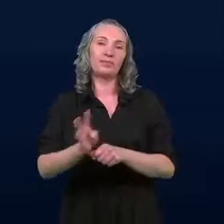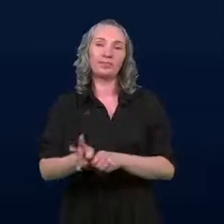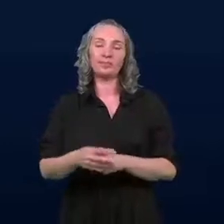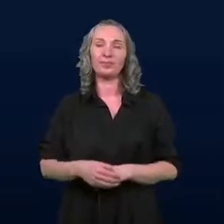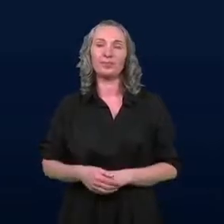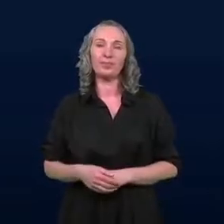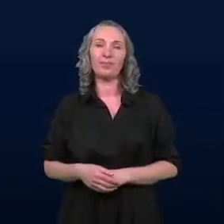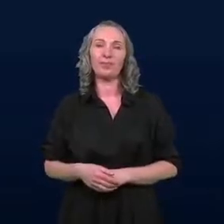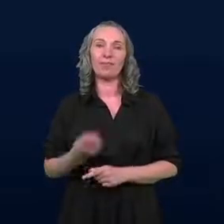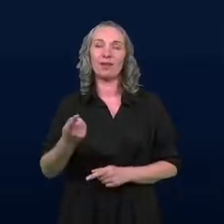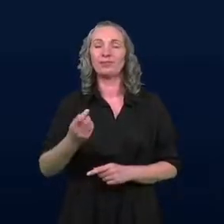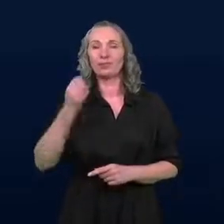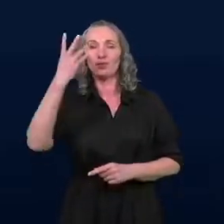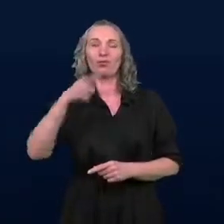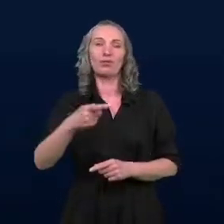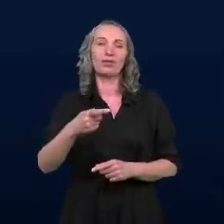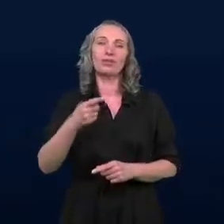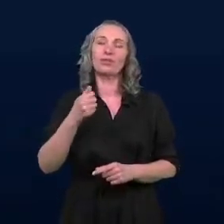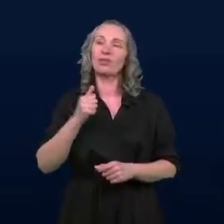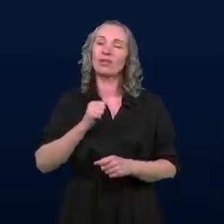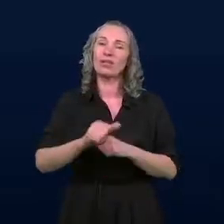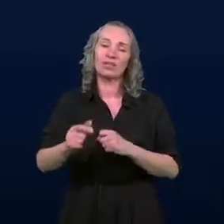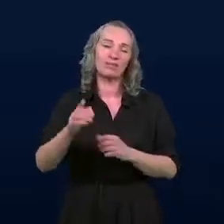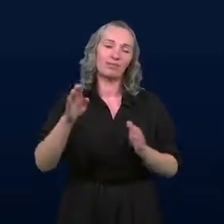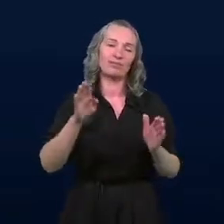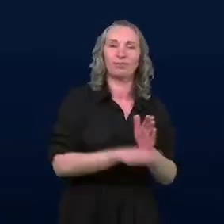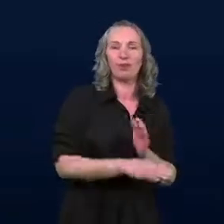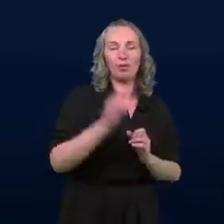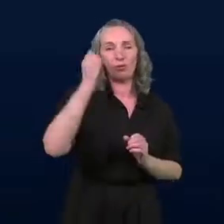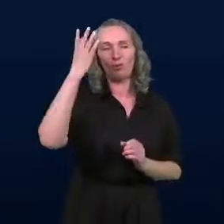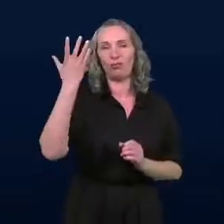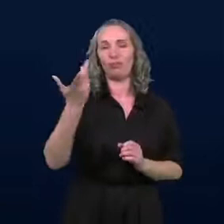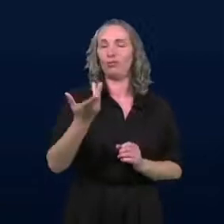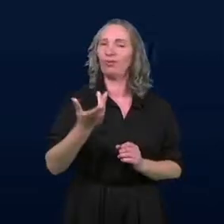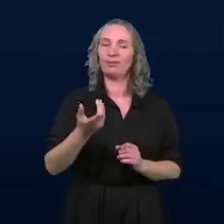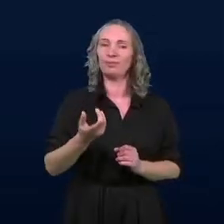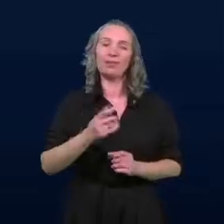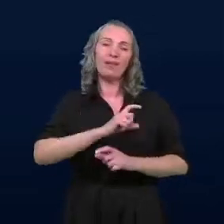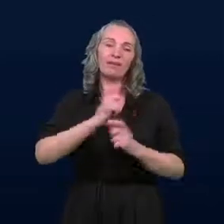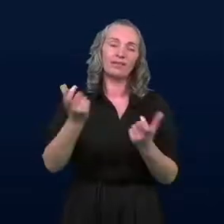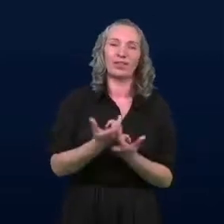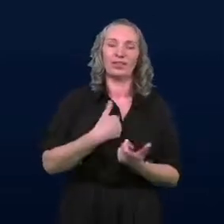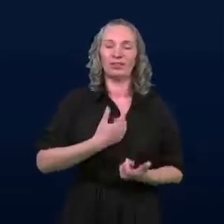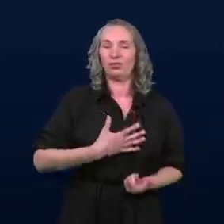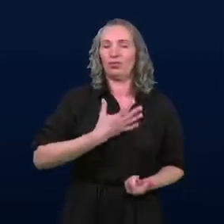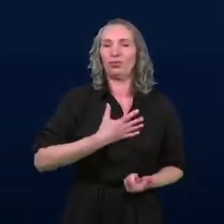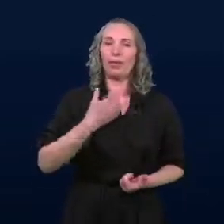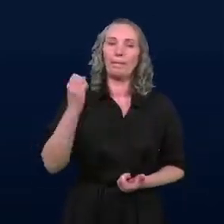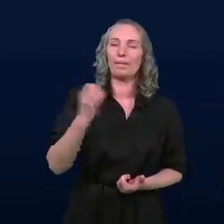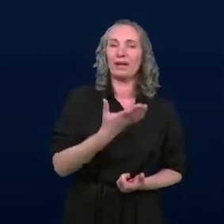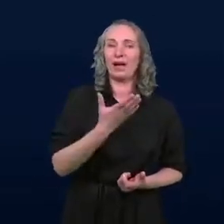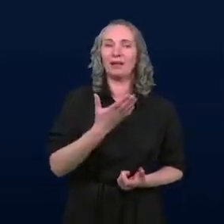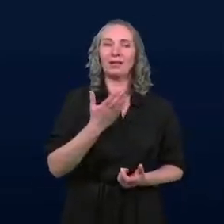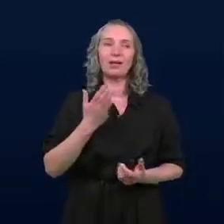dziedzina niezwykle zmarginalizowana i upośledzona. Myślę, że wszyscy odczuwamy braki takiego